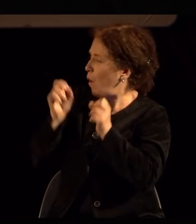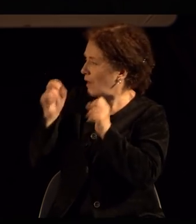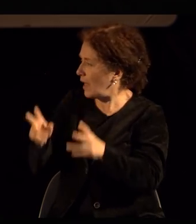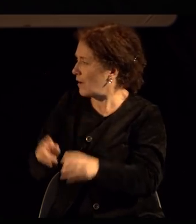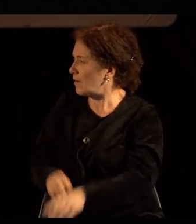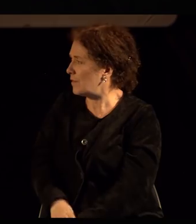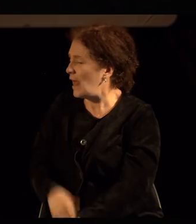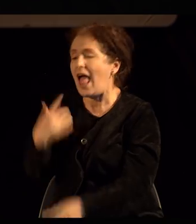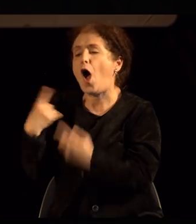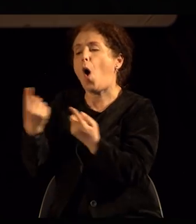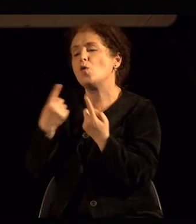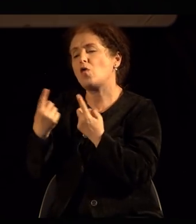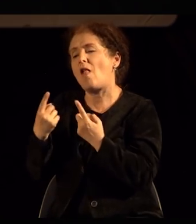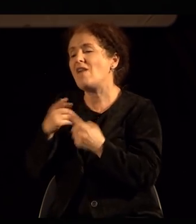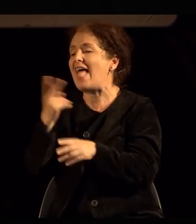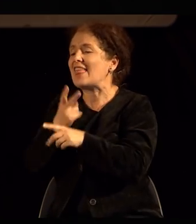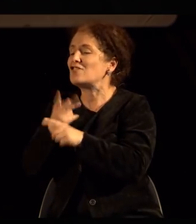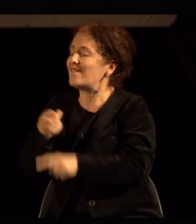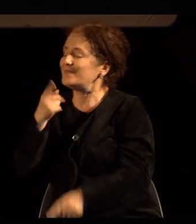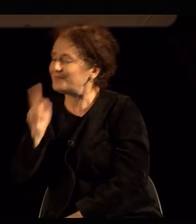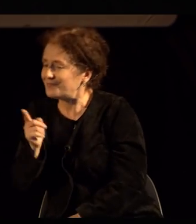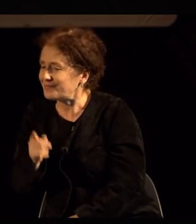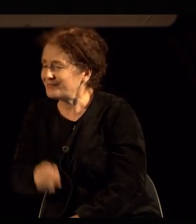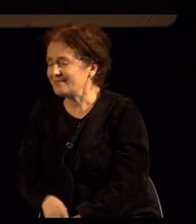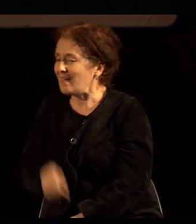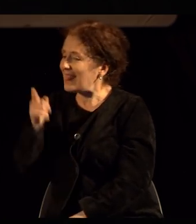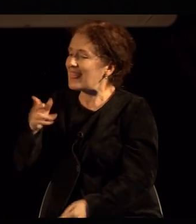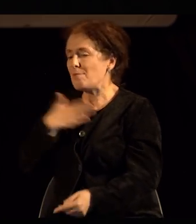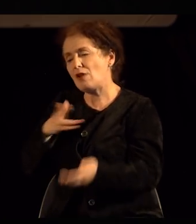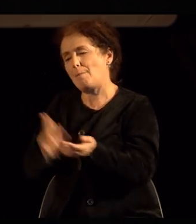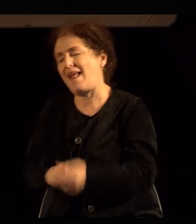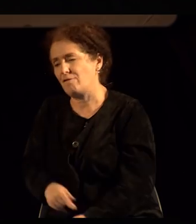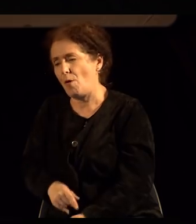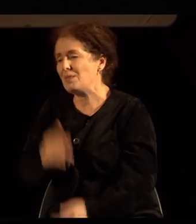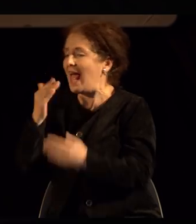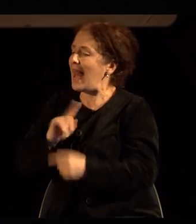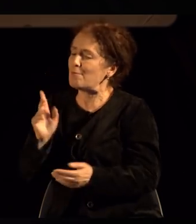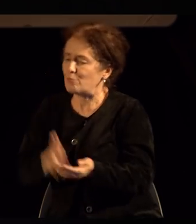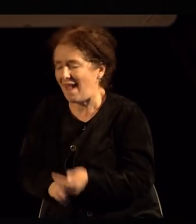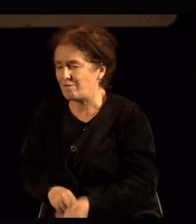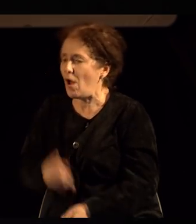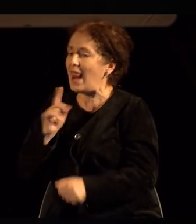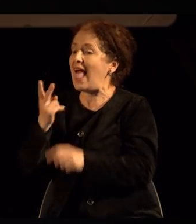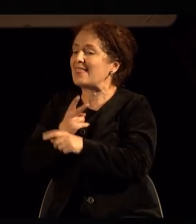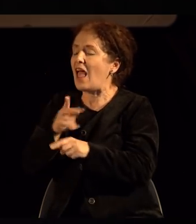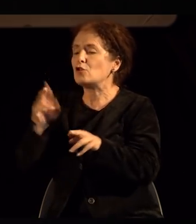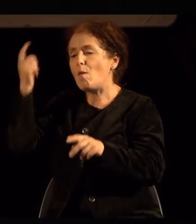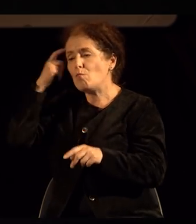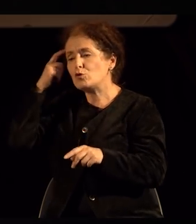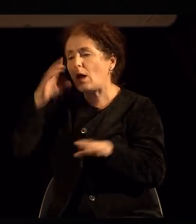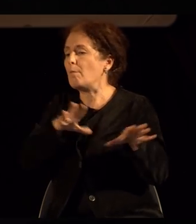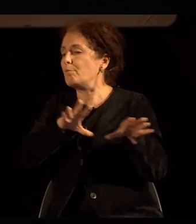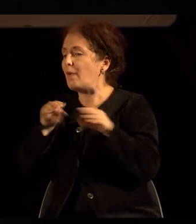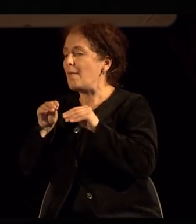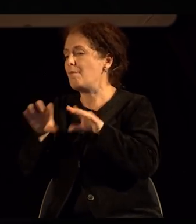и не условува со тоа дали имаме или немаме право на задоволство ке мислиме дека е нашиот мозок мегутоа